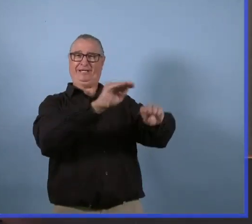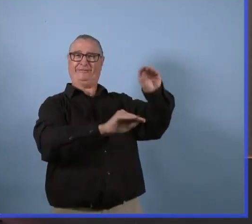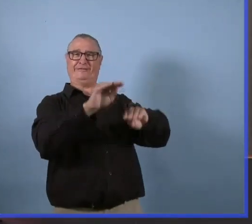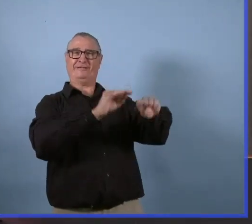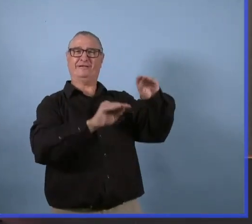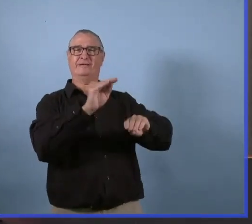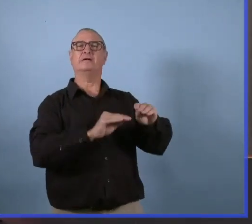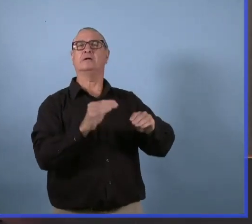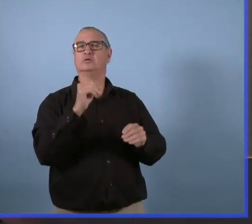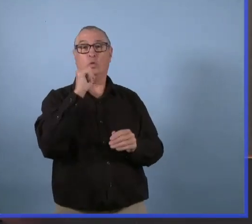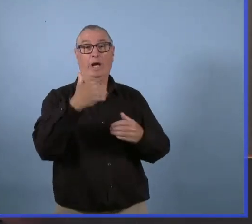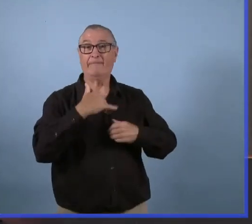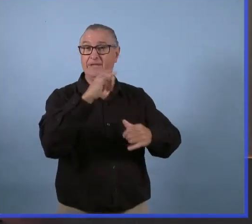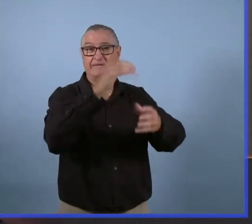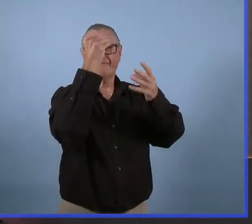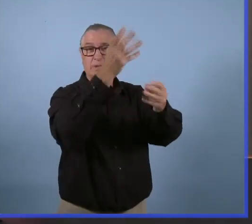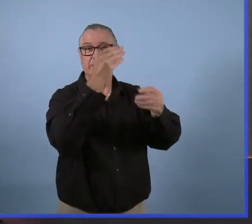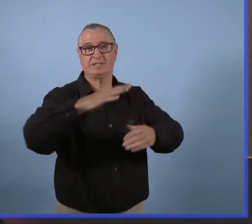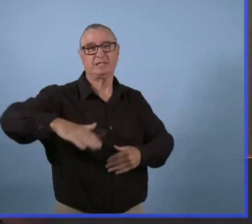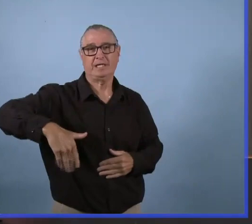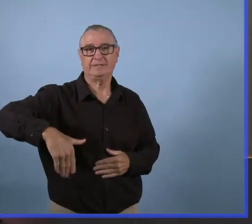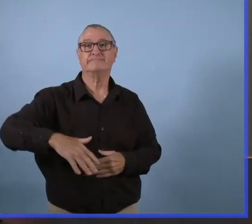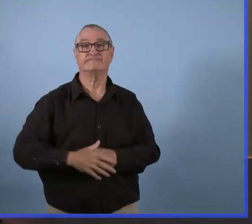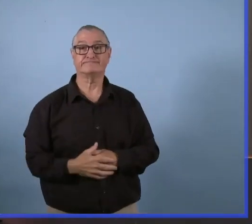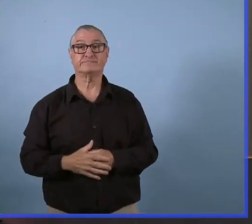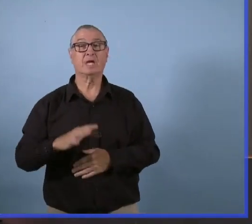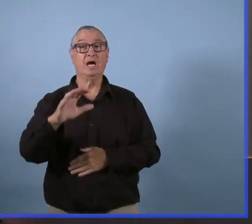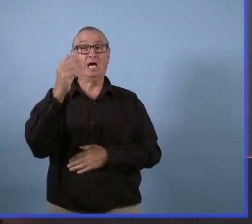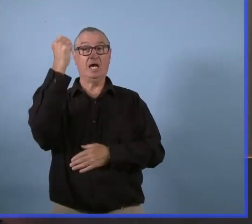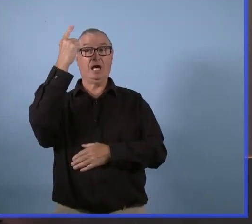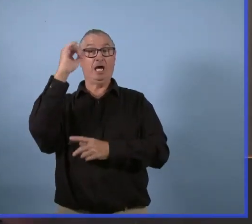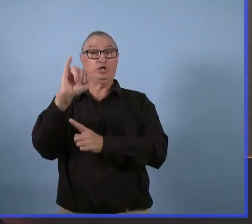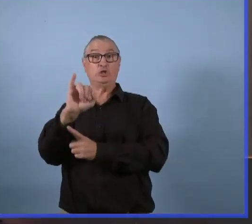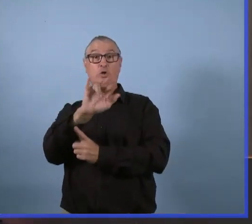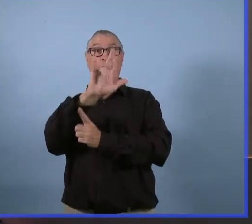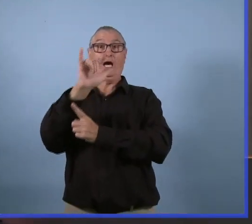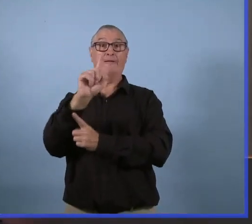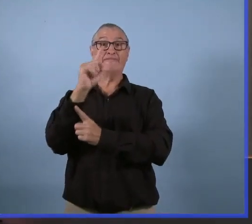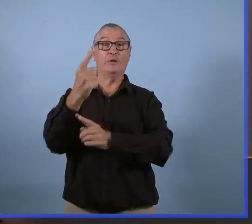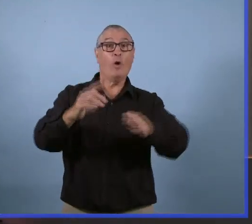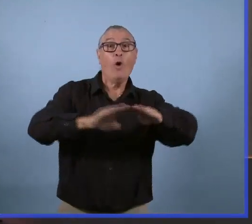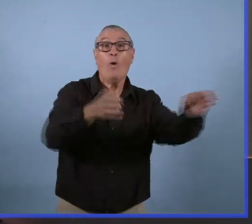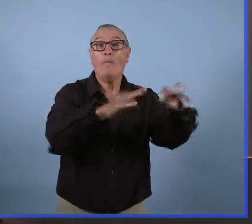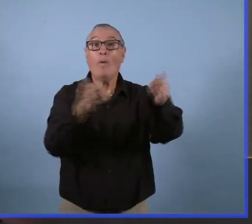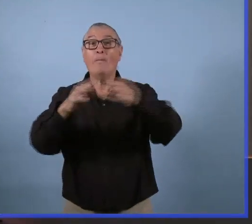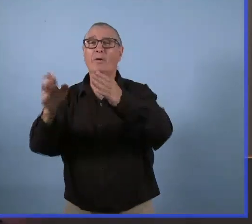On anticiperait des changements subtils. ne veut pas être une très grande réouverture le 1er juillet.